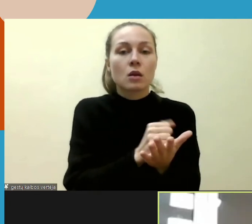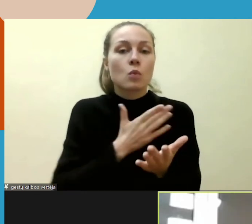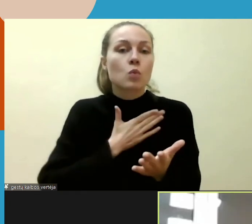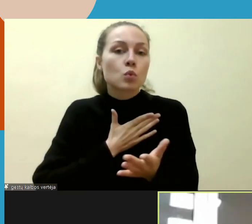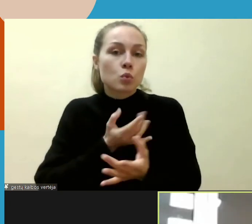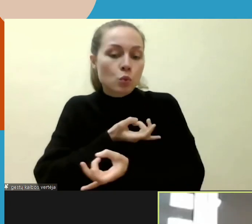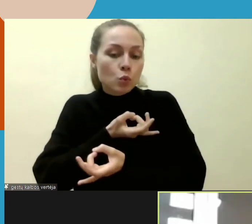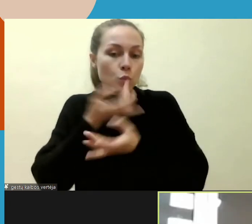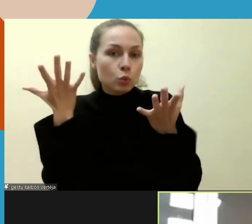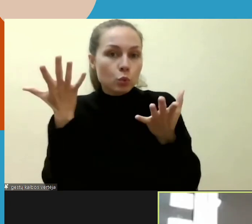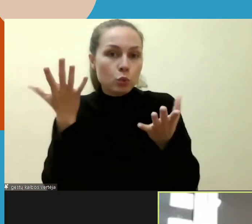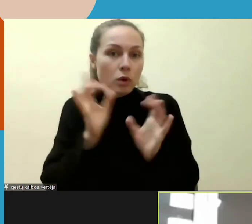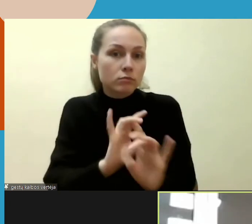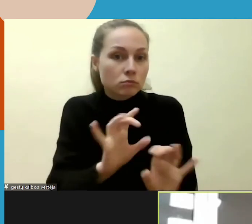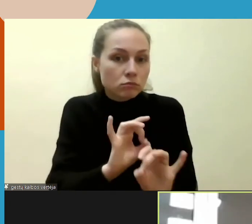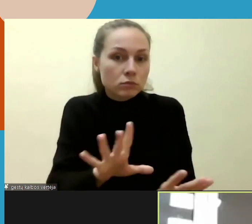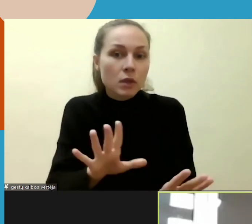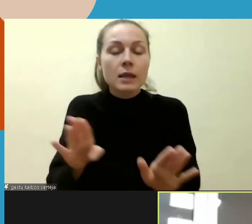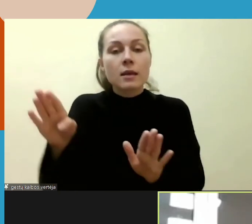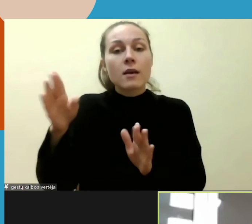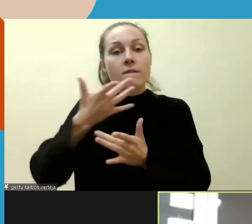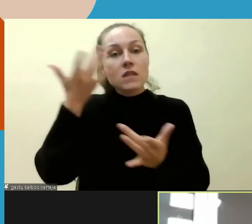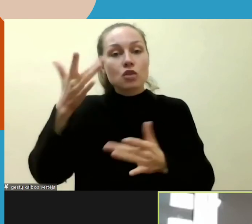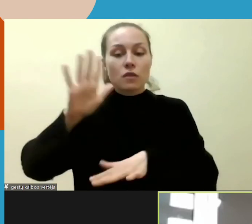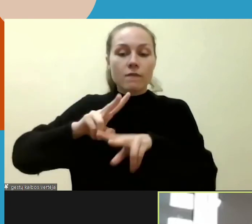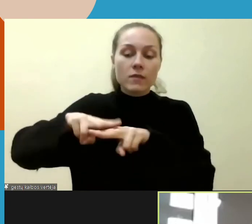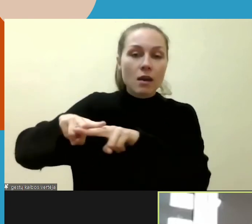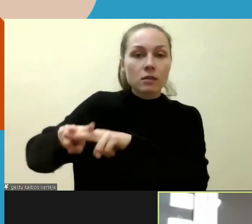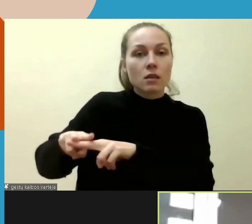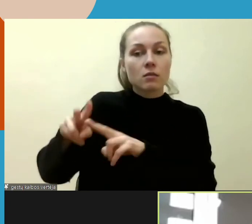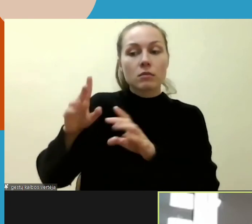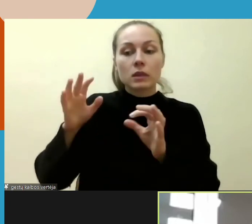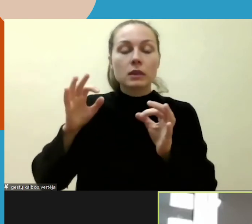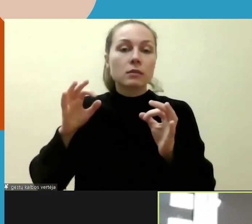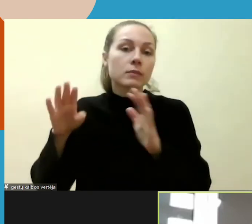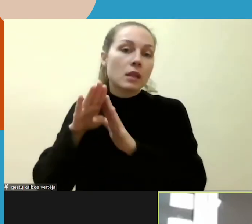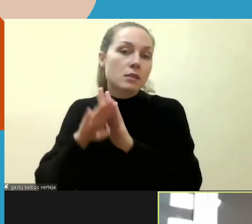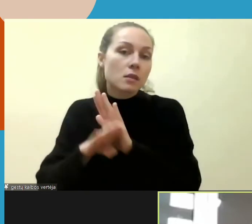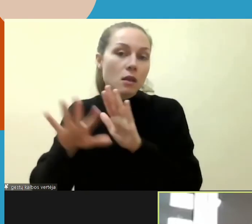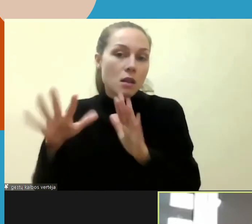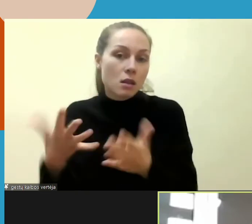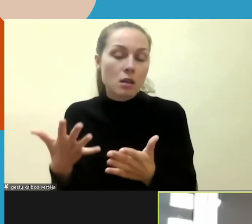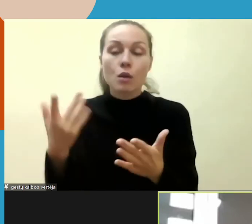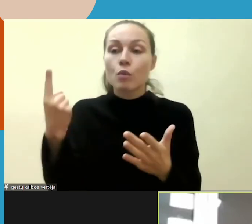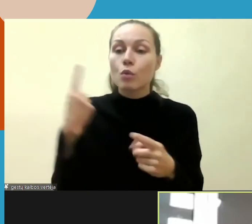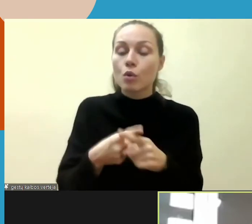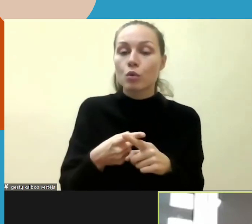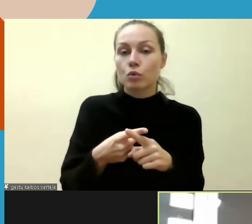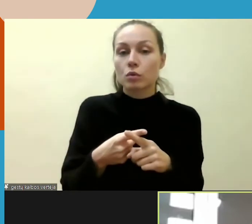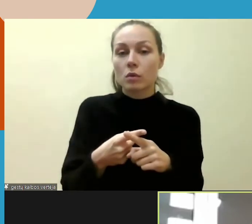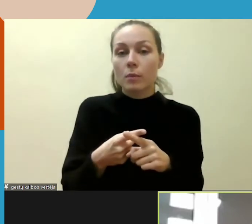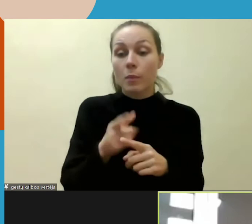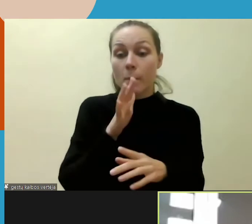kultūra, supažindyti su taisyklėmis viešoje vietoje, taip pat supažindinam, į kur reikėtų kreipti, jiem